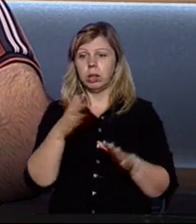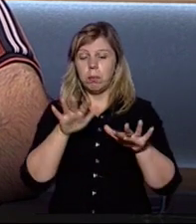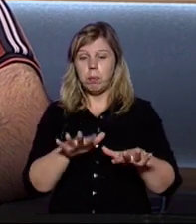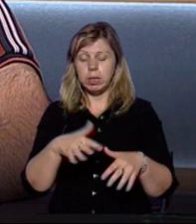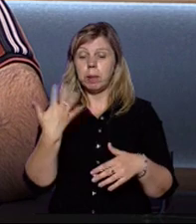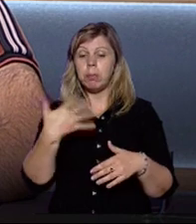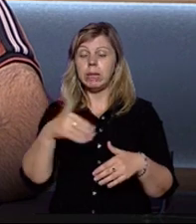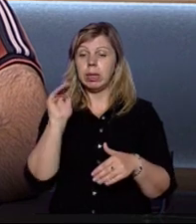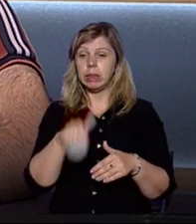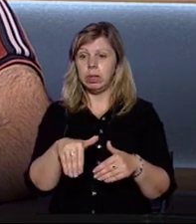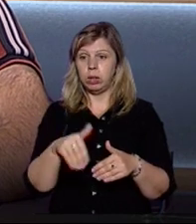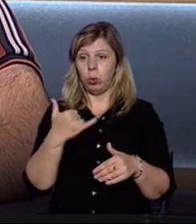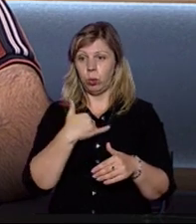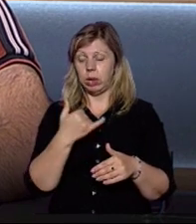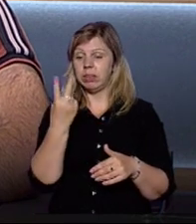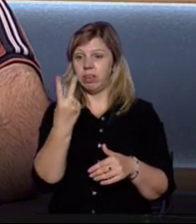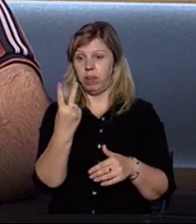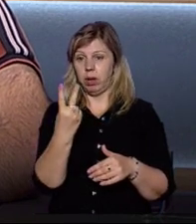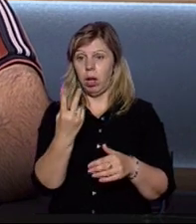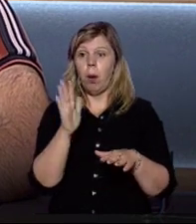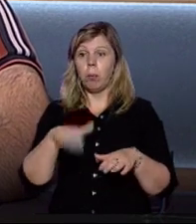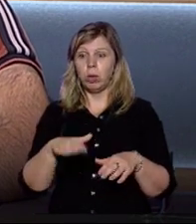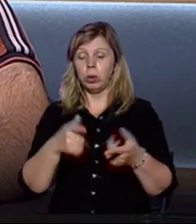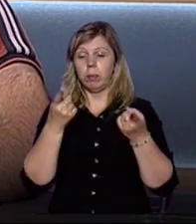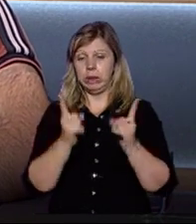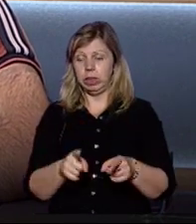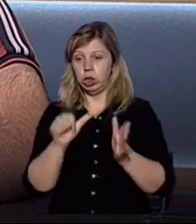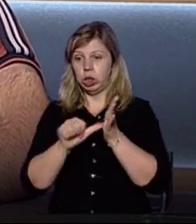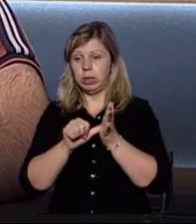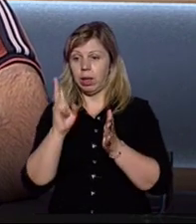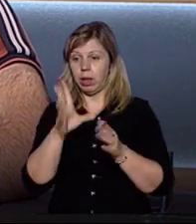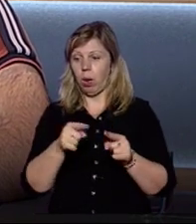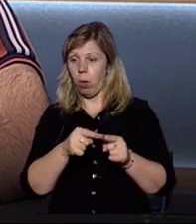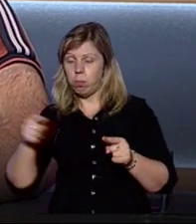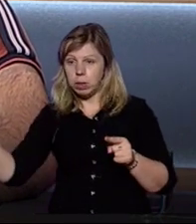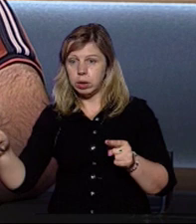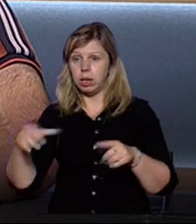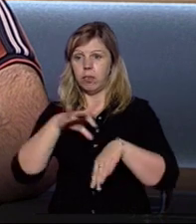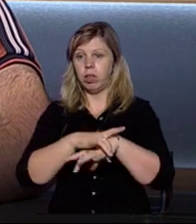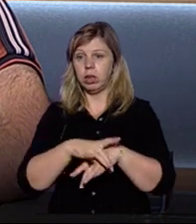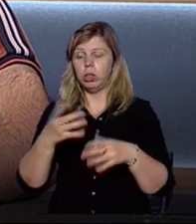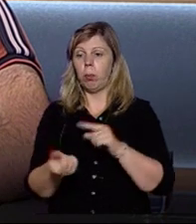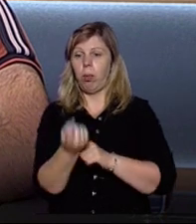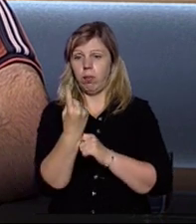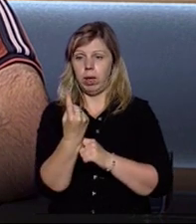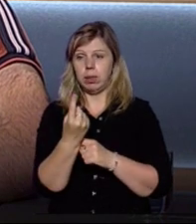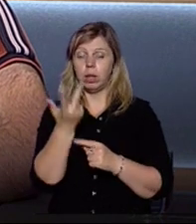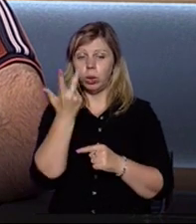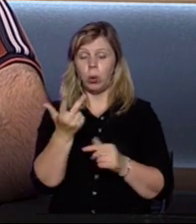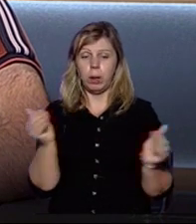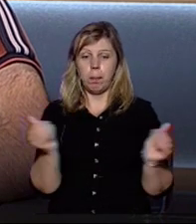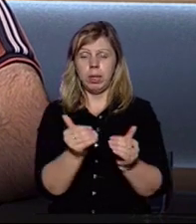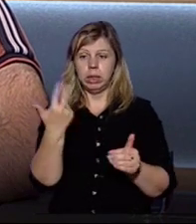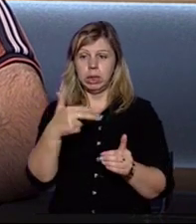більше 50 тисяч, у нас їх два, потім дійсно 60 кілометрів доточується і фактично появляється трохи